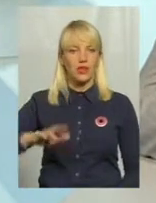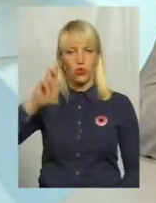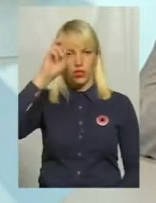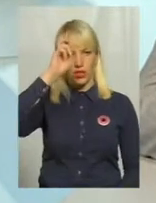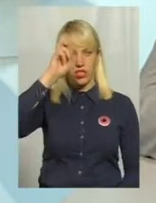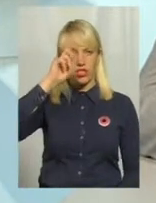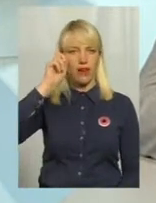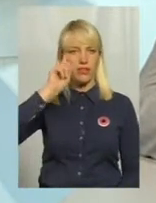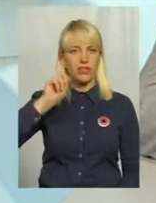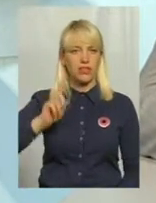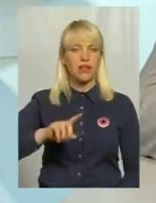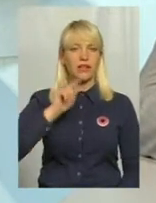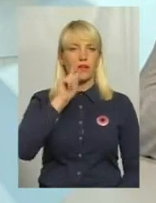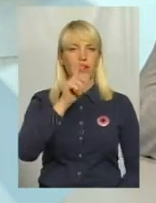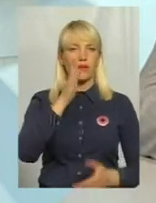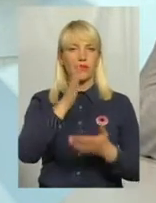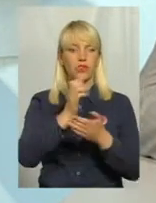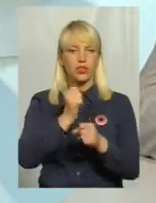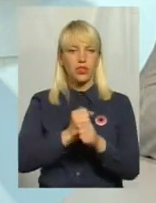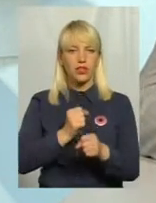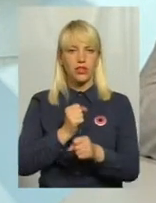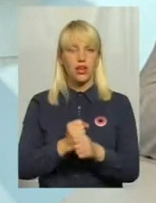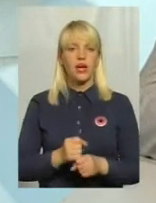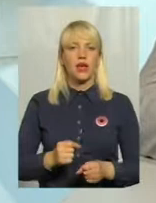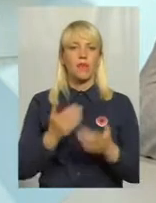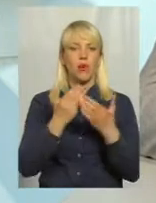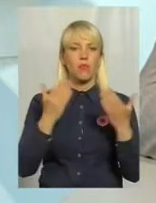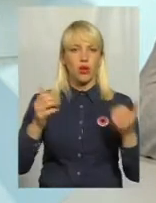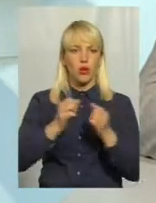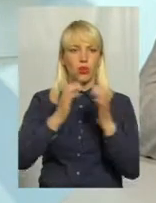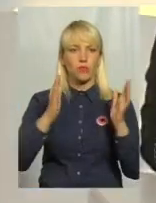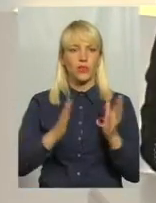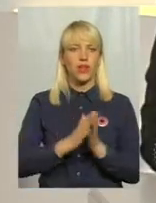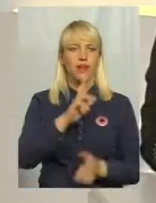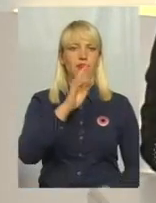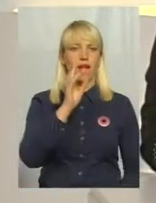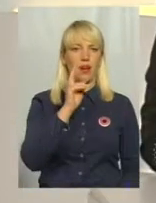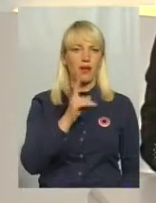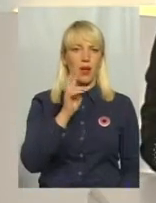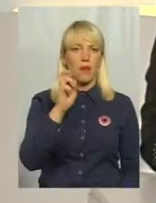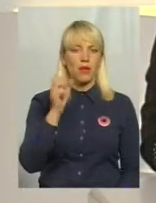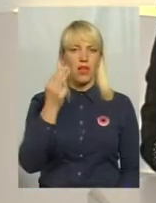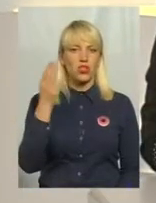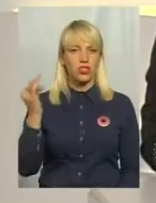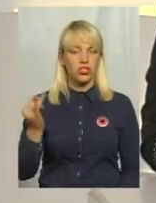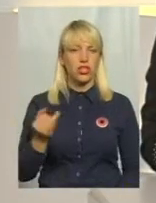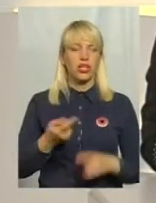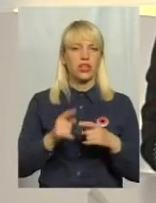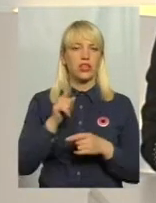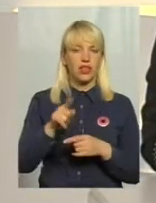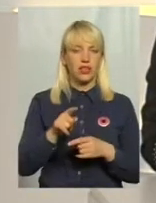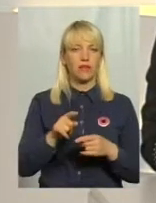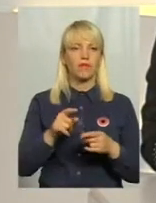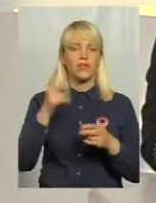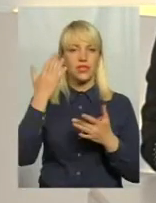унікальний і єдиний у світі, такий меморіальний комплекс, як Ядвашем. І, наскільки ми знаємо,